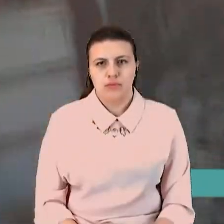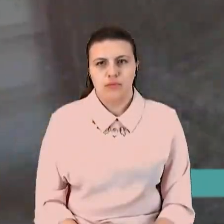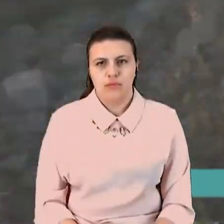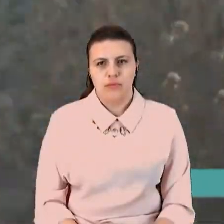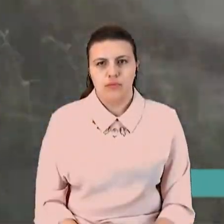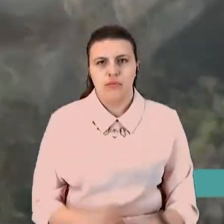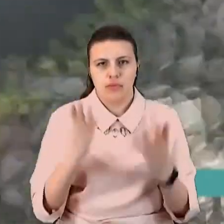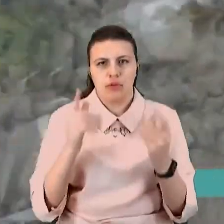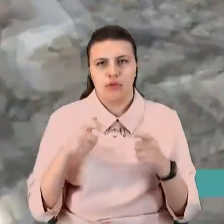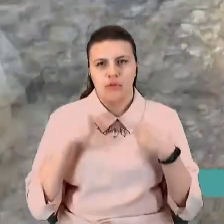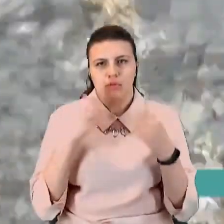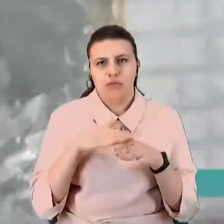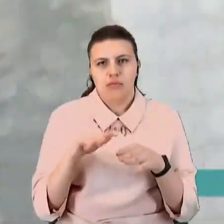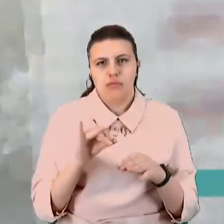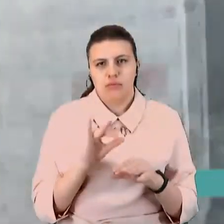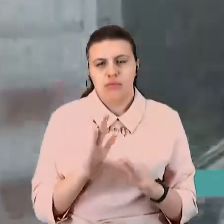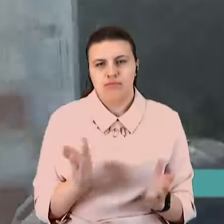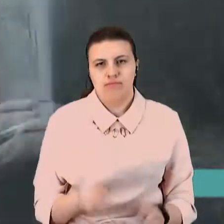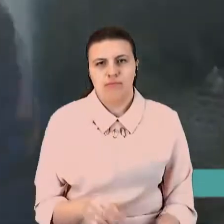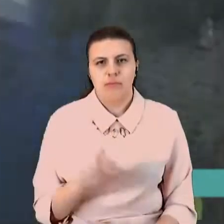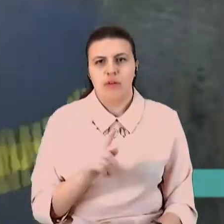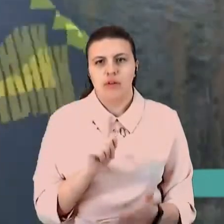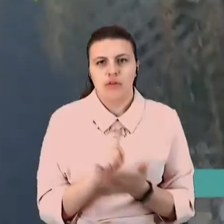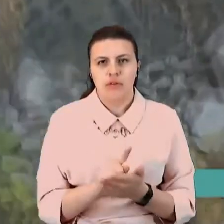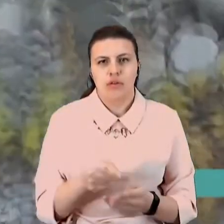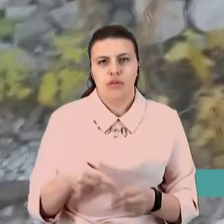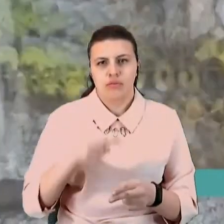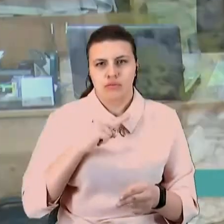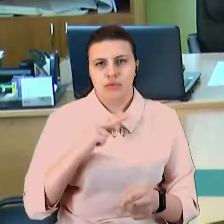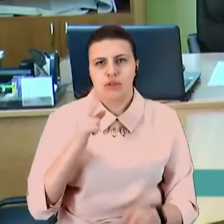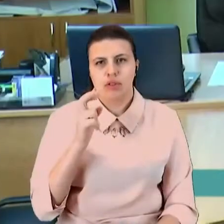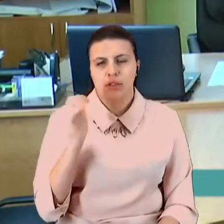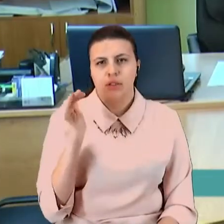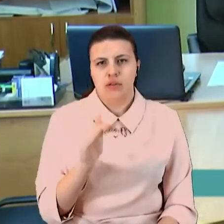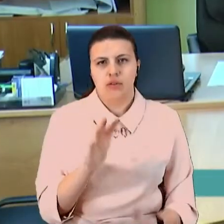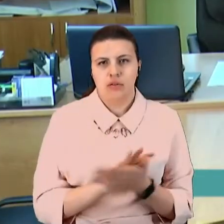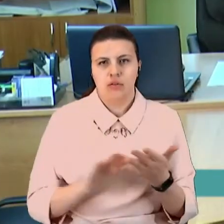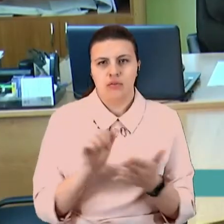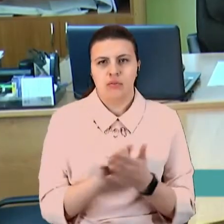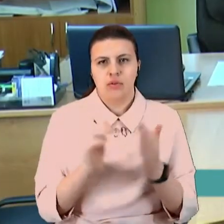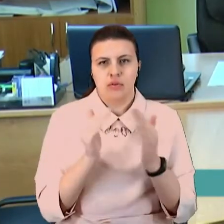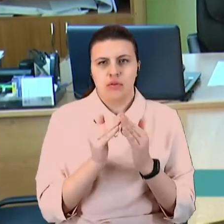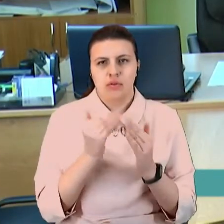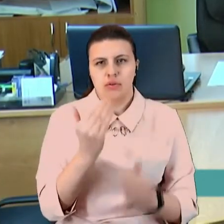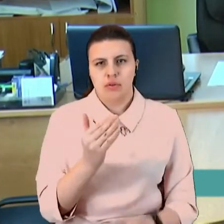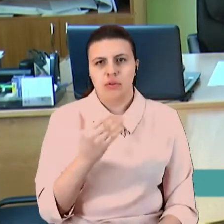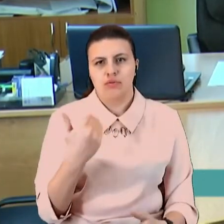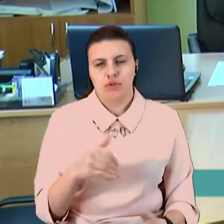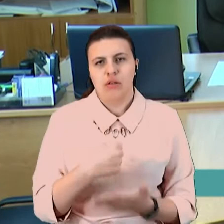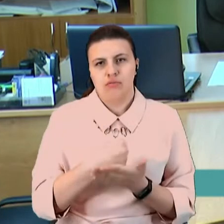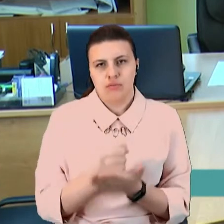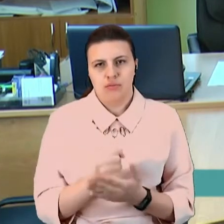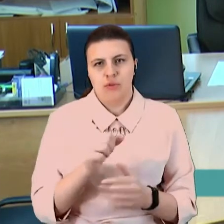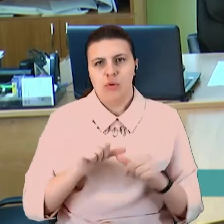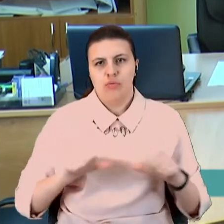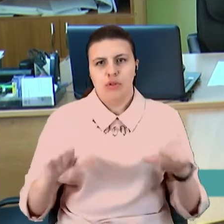Власниця має отримати 300 тисяч гривень компенсації за зруйнований будинок. Її кандидатуру схвалила комісія, розповідає заступник